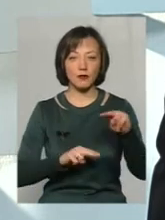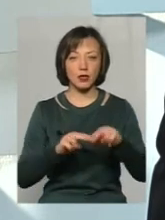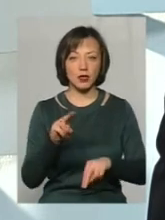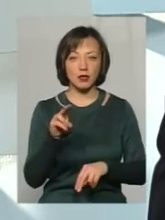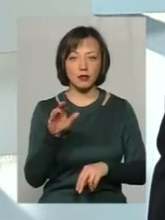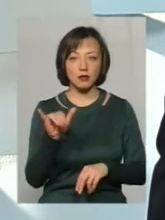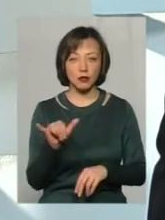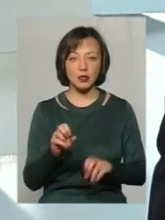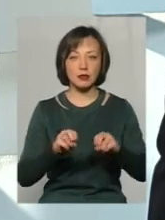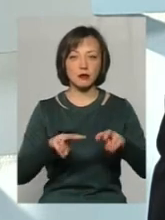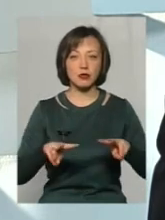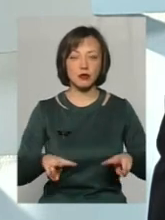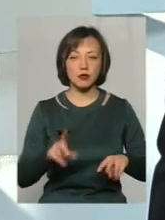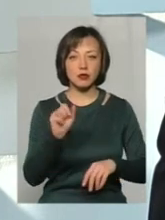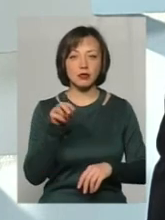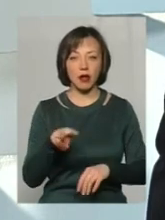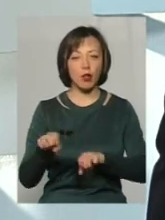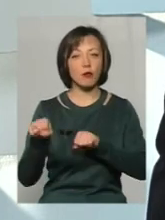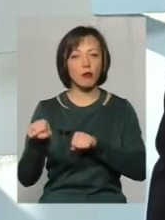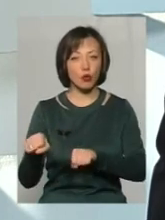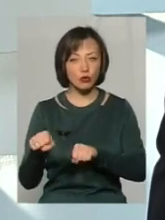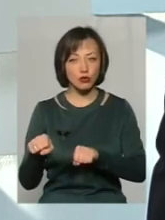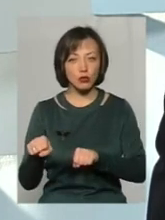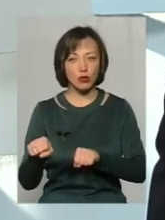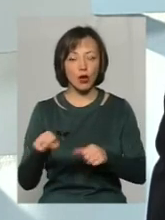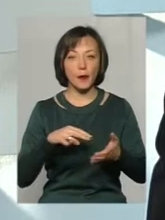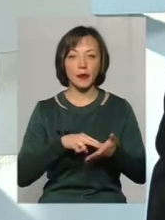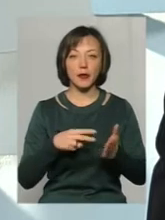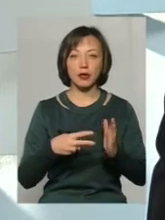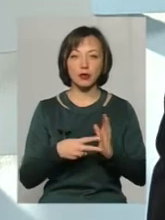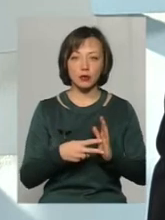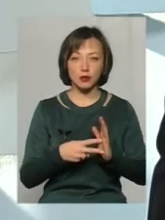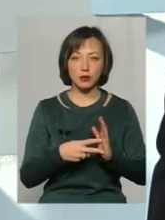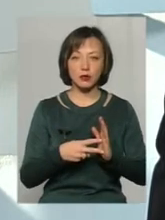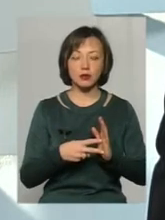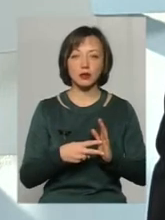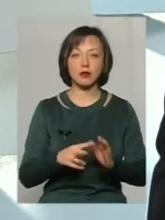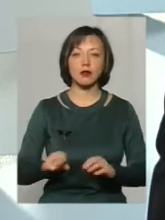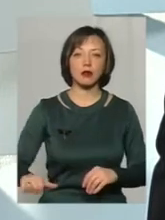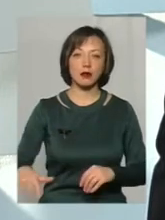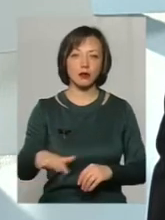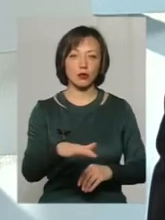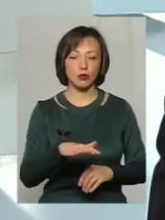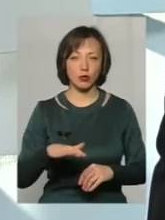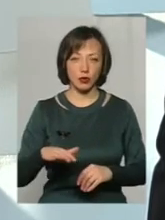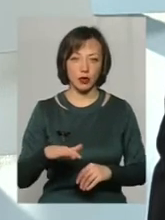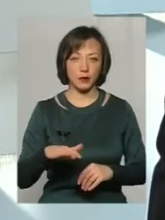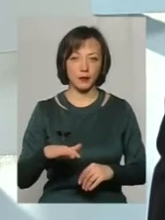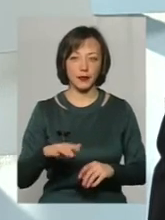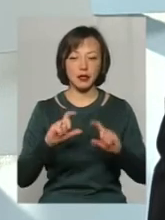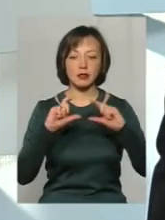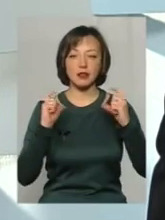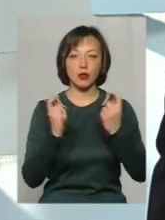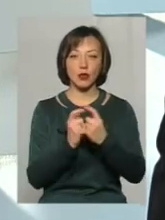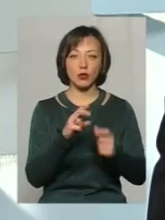спеціалізованого залу боксу. Вонується він, скажімо, на території стадіону